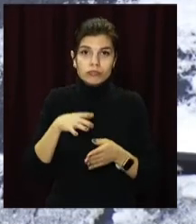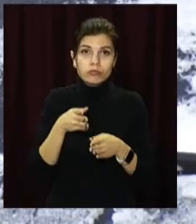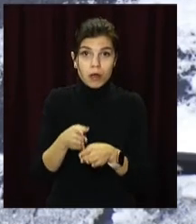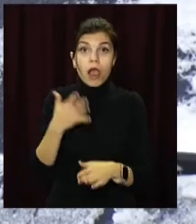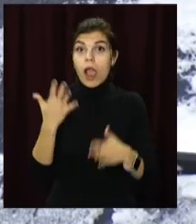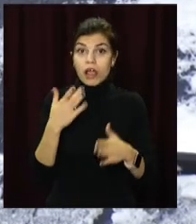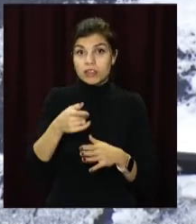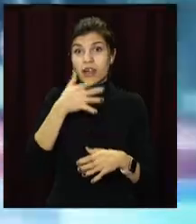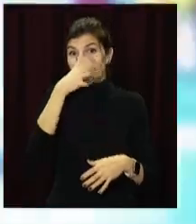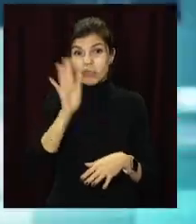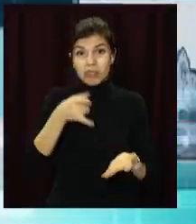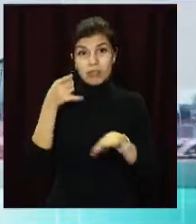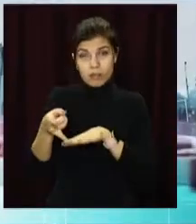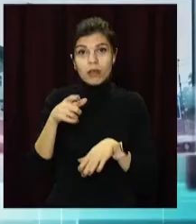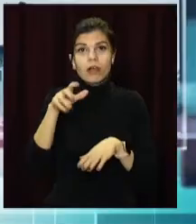евакуюють.